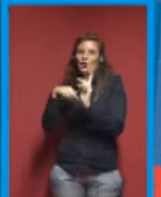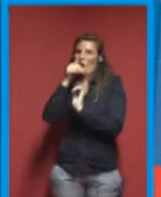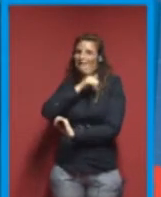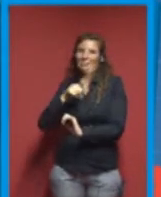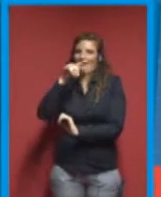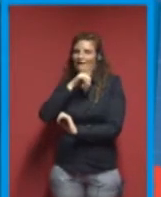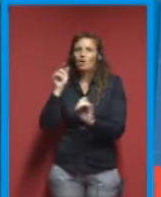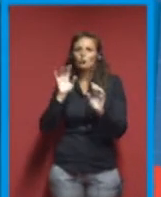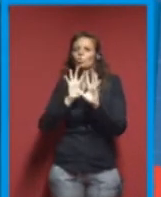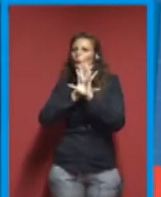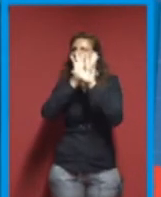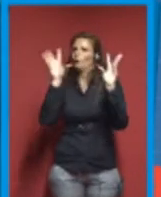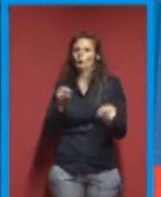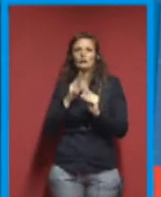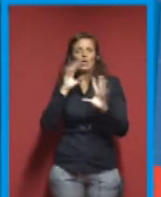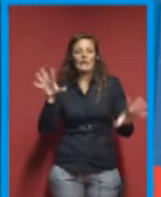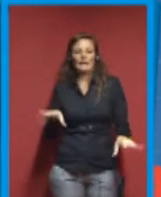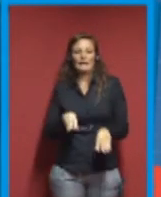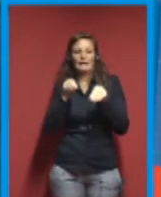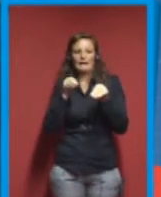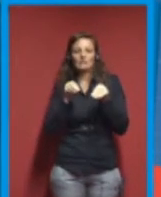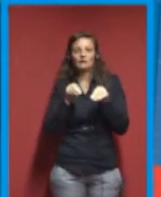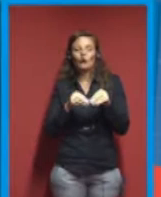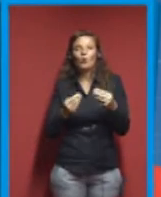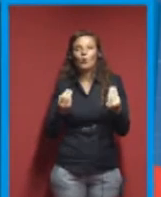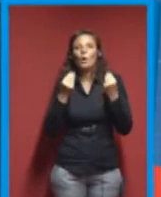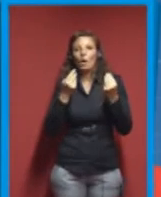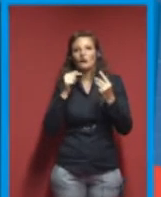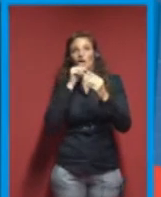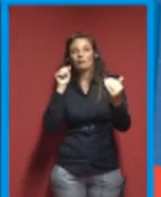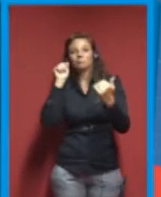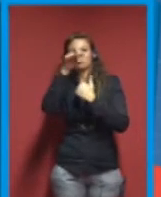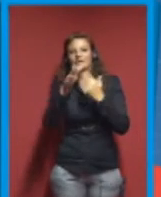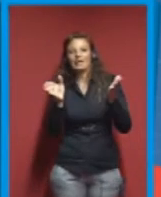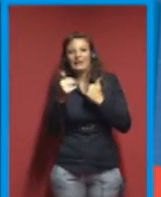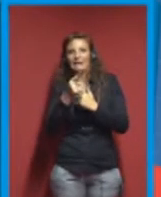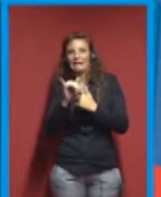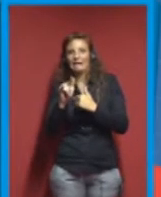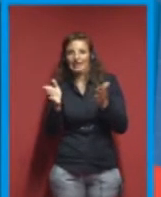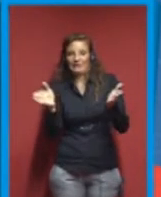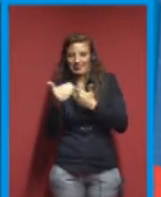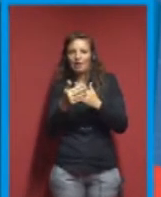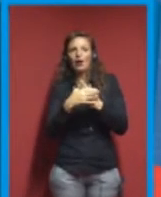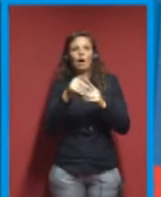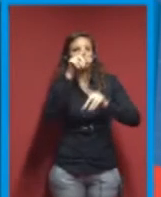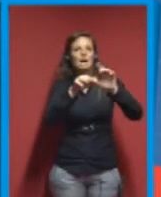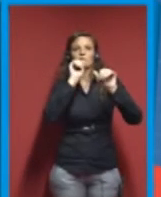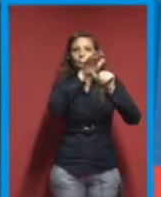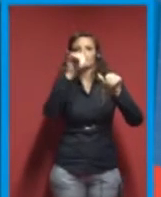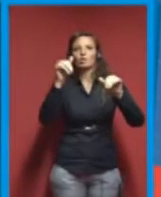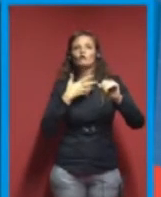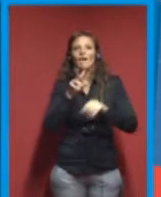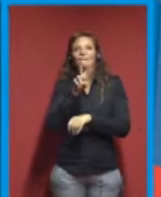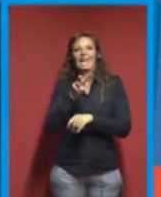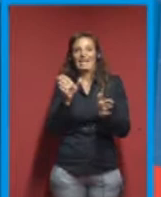Tutto è iniziato quando abbiamo inviato dei kit alle altre persone. Avevamo 20